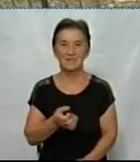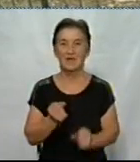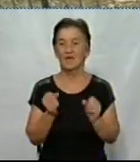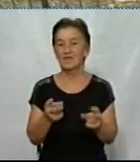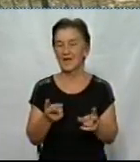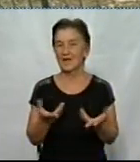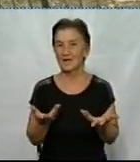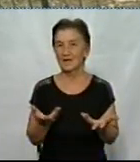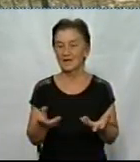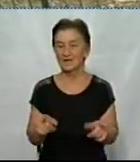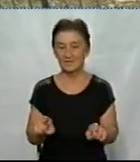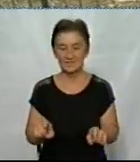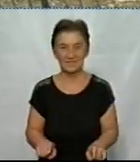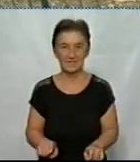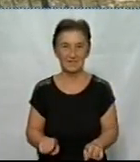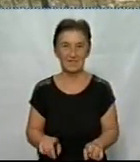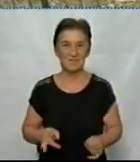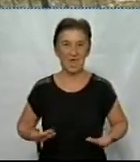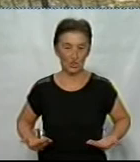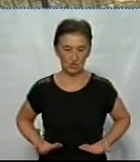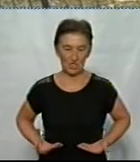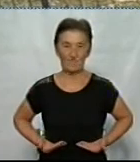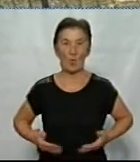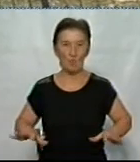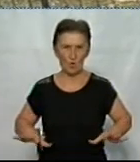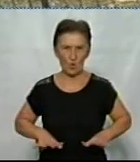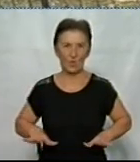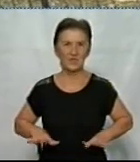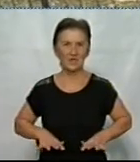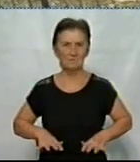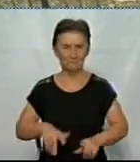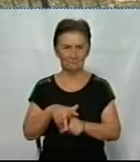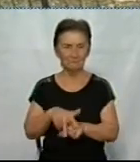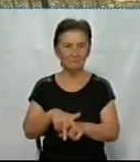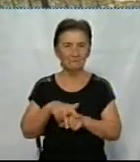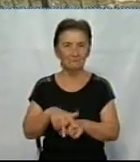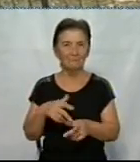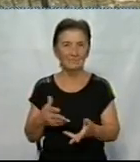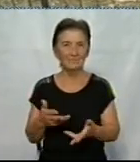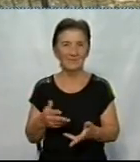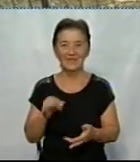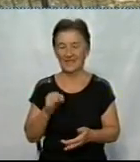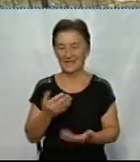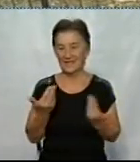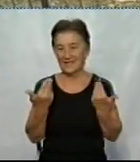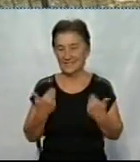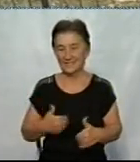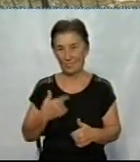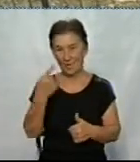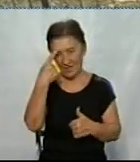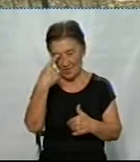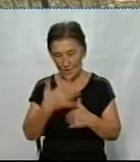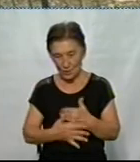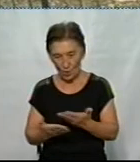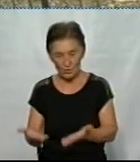на живому коні, який жива істота, і тебе розуміє,